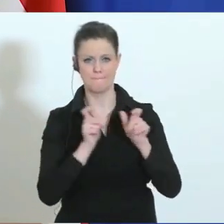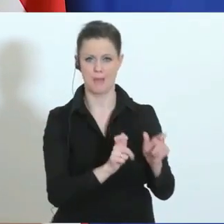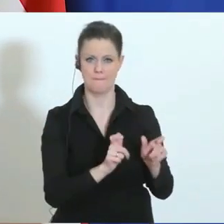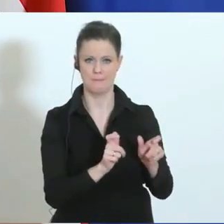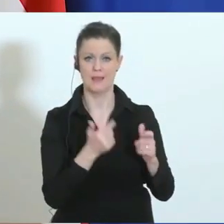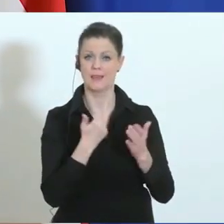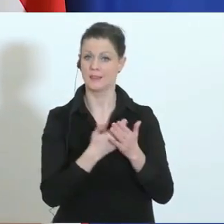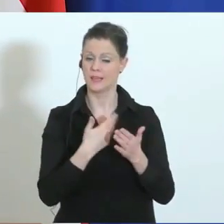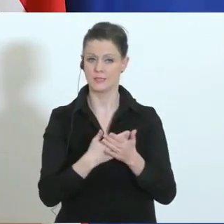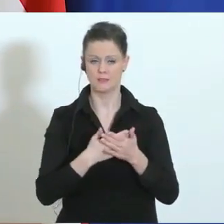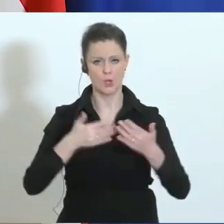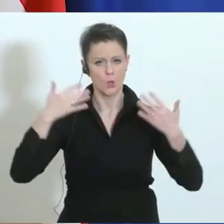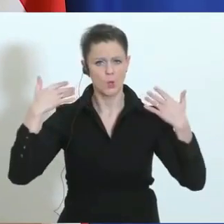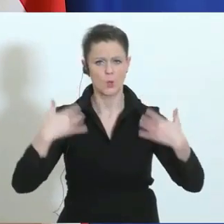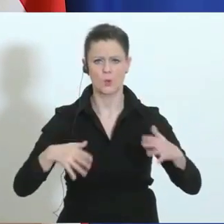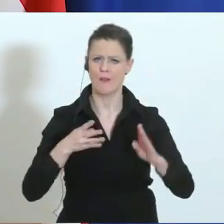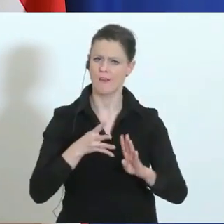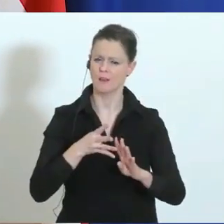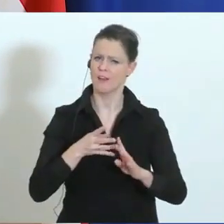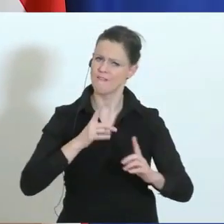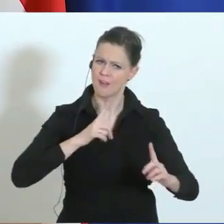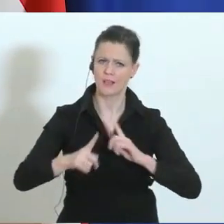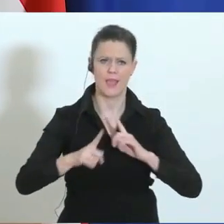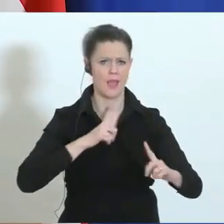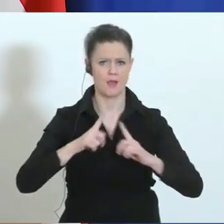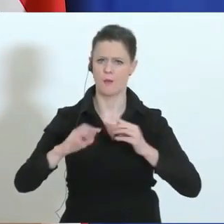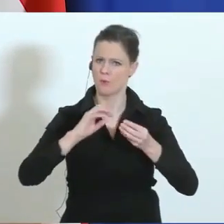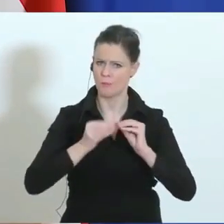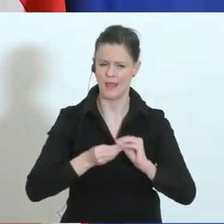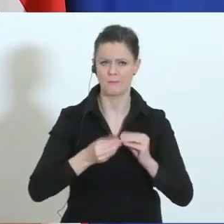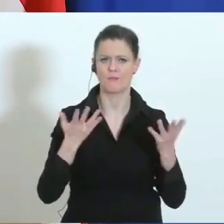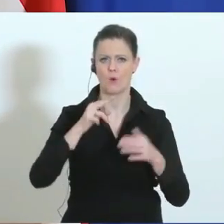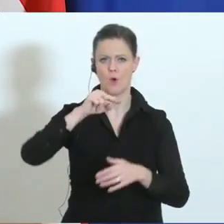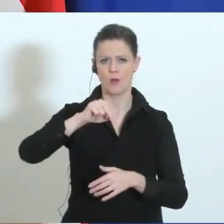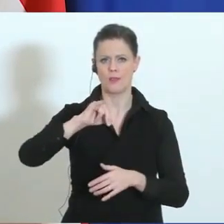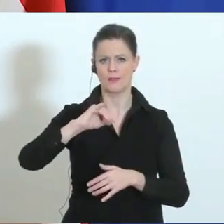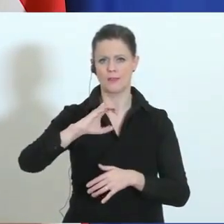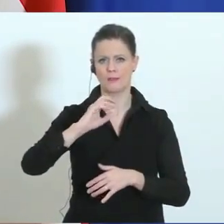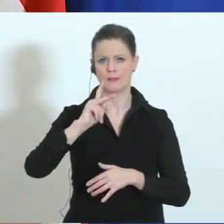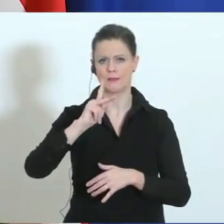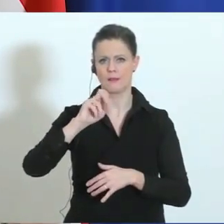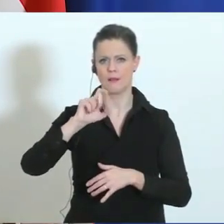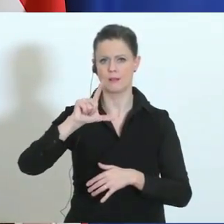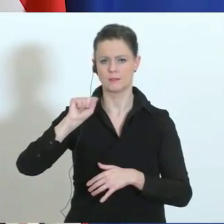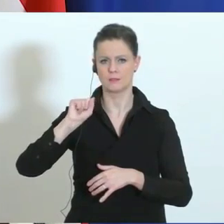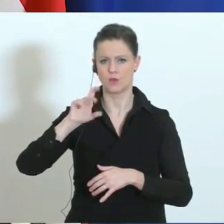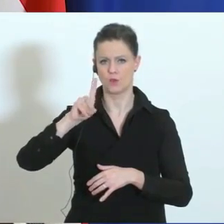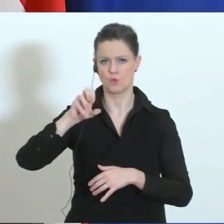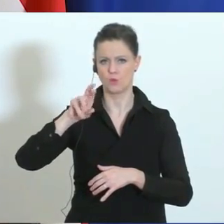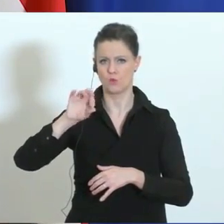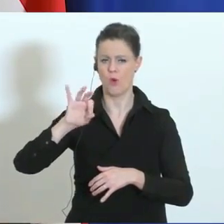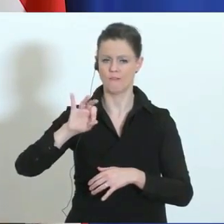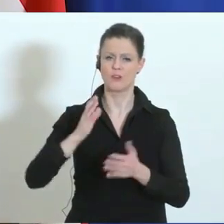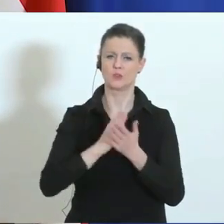deshalb zu großen Verkehrsbehinderungen im Bereich Nickelsdorf. Der Stau erreicht bereits 30 Kilometer. Ich bin mit dem